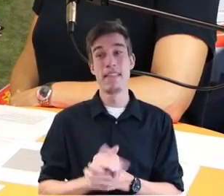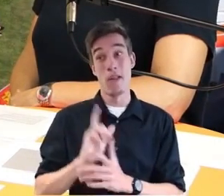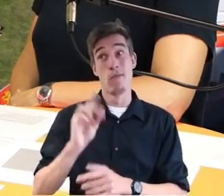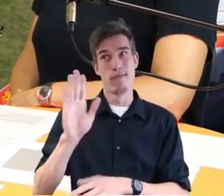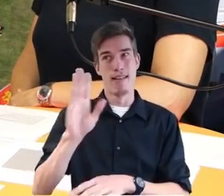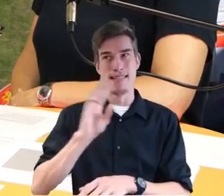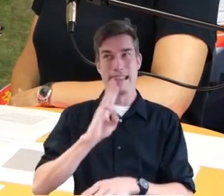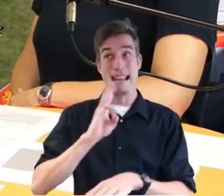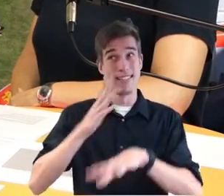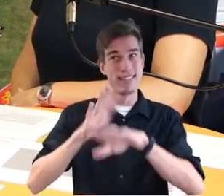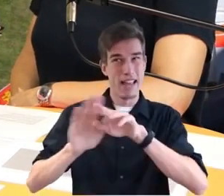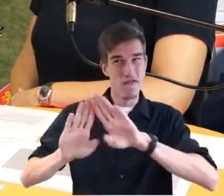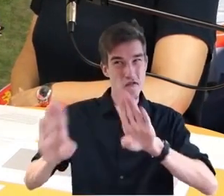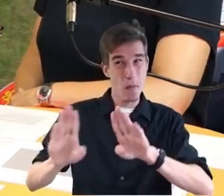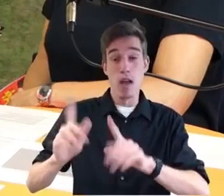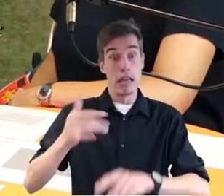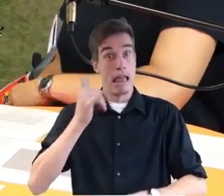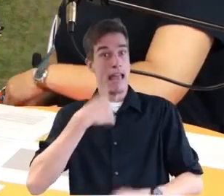Bitte nicht, ich beeile mich auch.